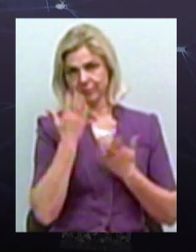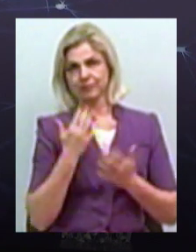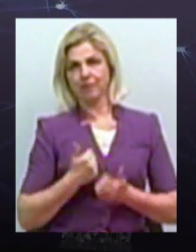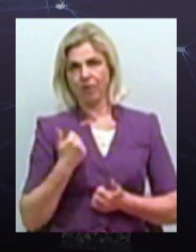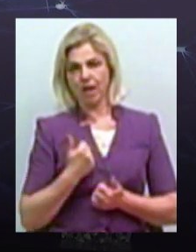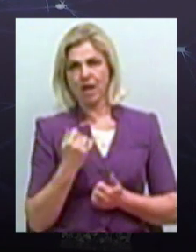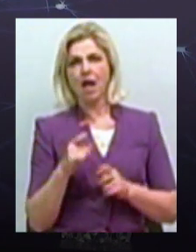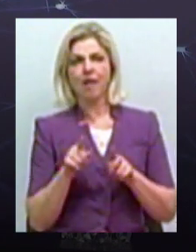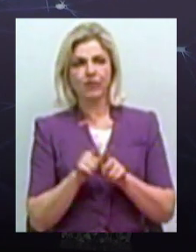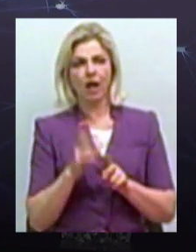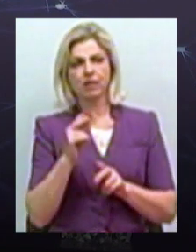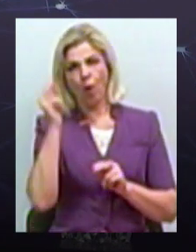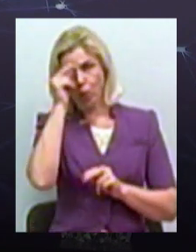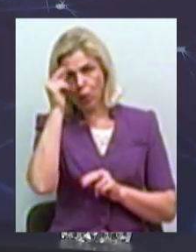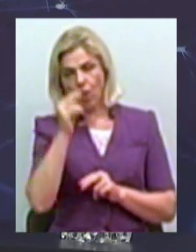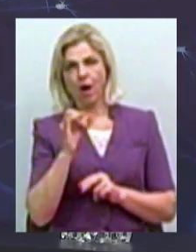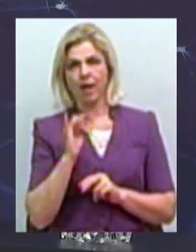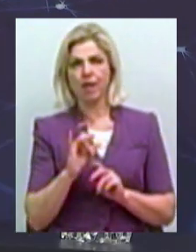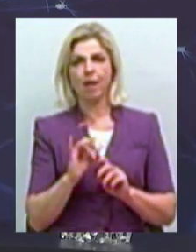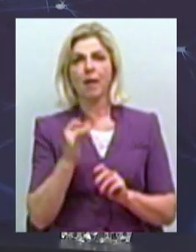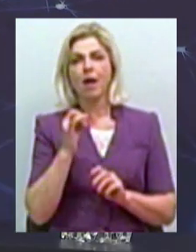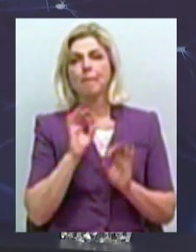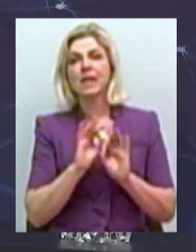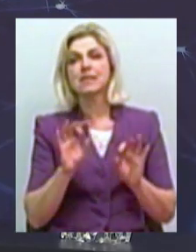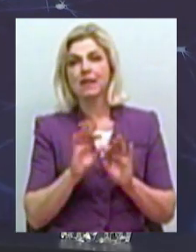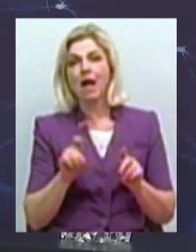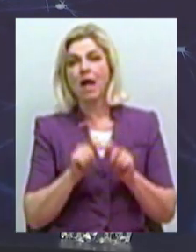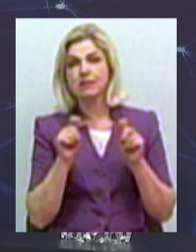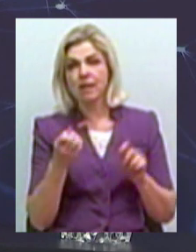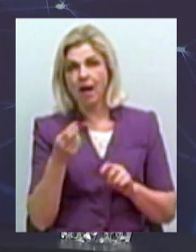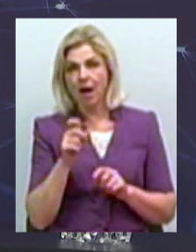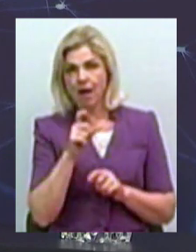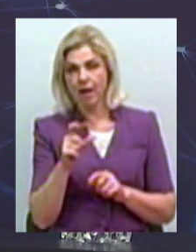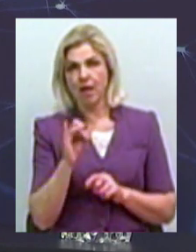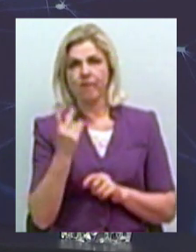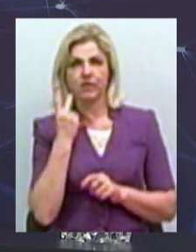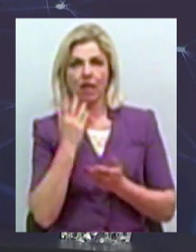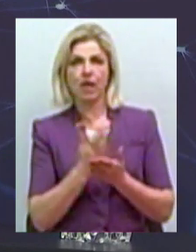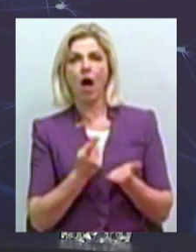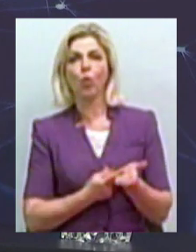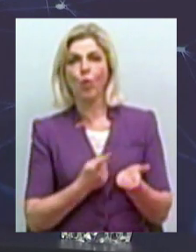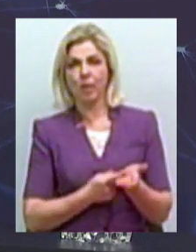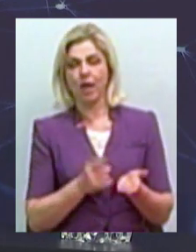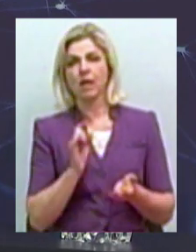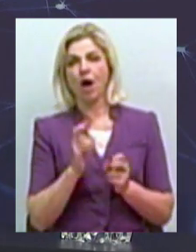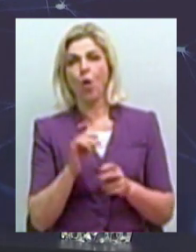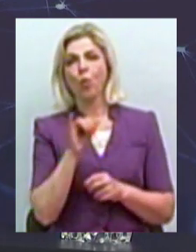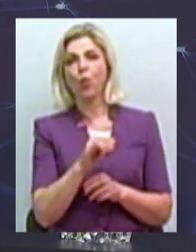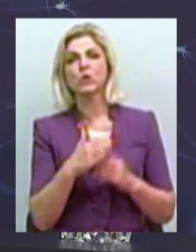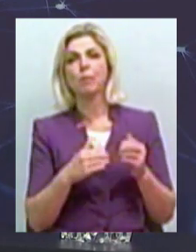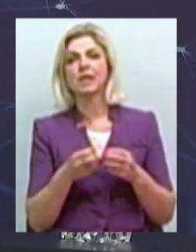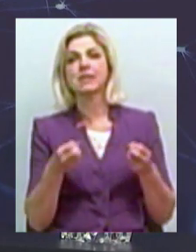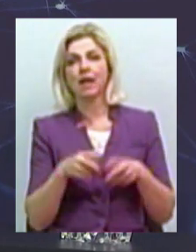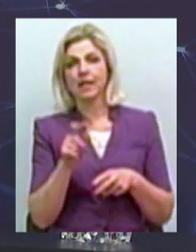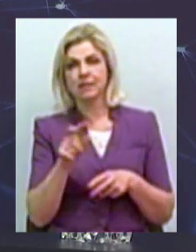презентаціях, на уроках. І тоді завжди є такі аргументи у нас, у яких фахівців. Ми завжди з